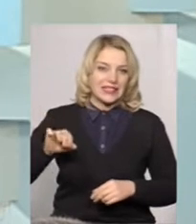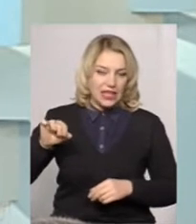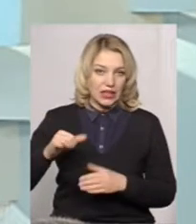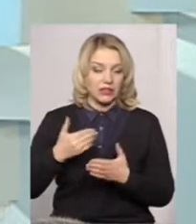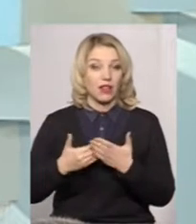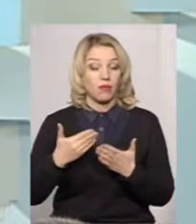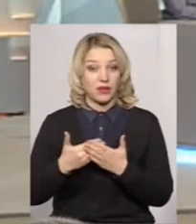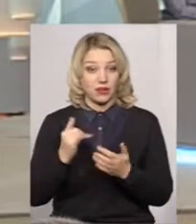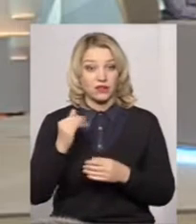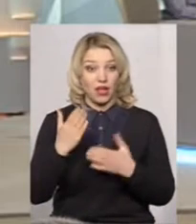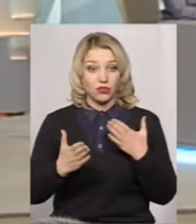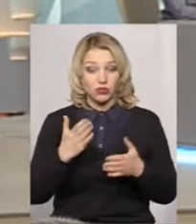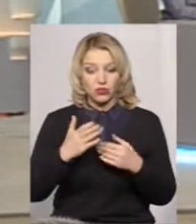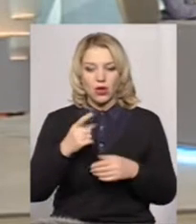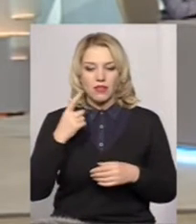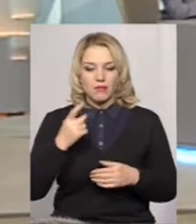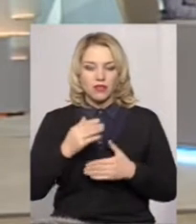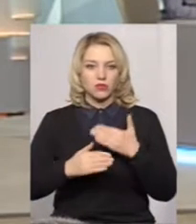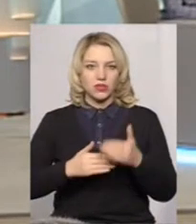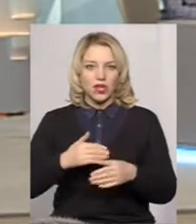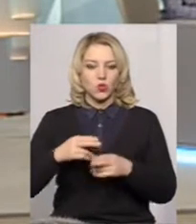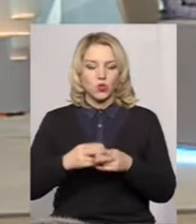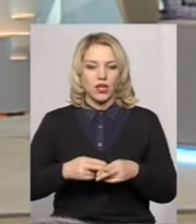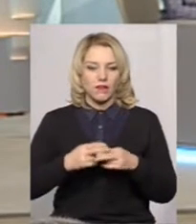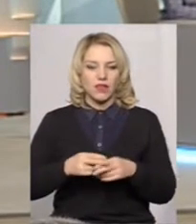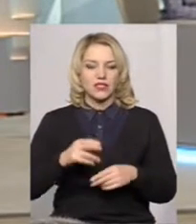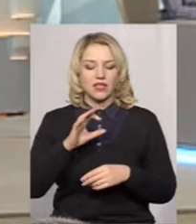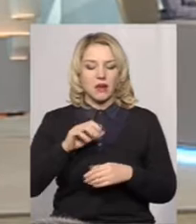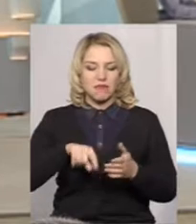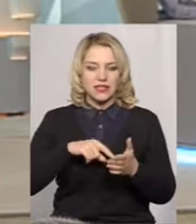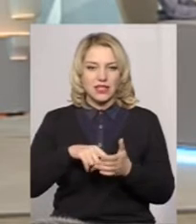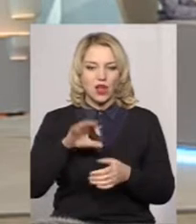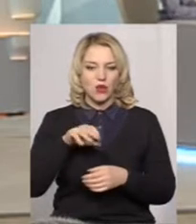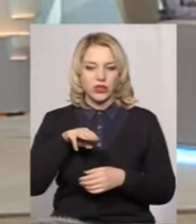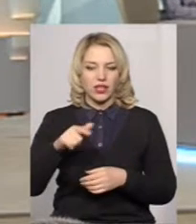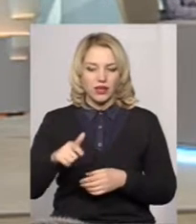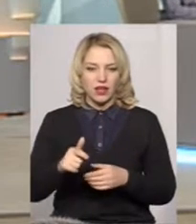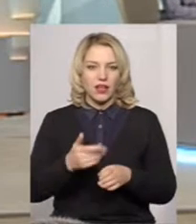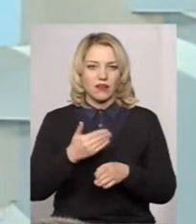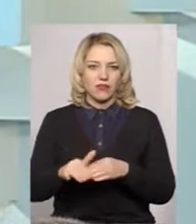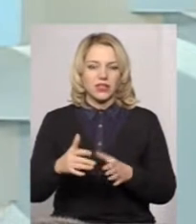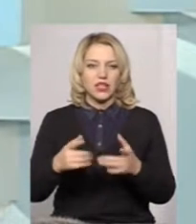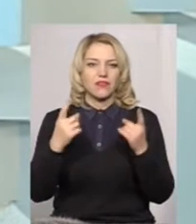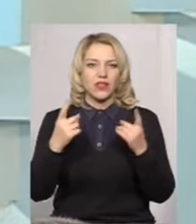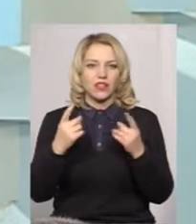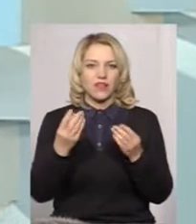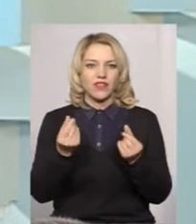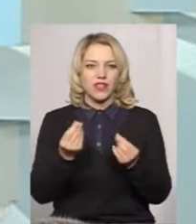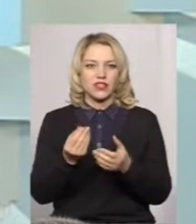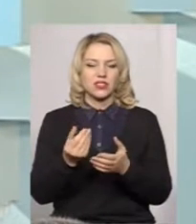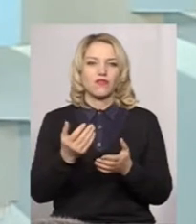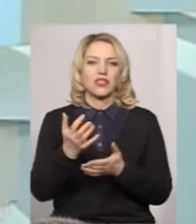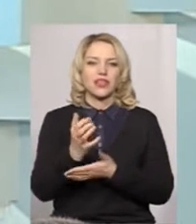наприклад, якщо на першому етапі Донегівецька міська ОТГ виділила достатньо такий великий фінансовий ресурс на